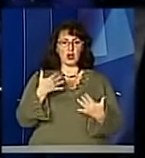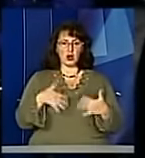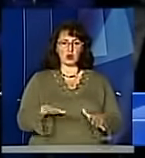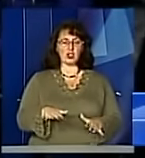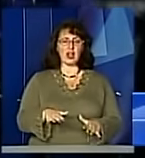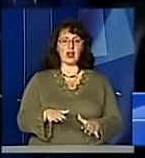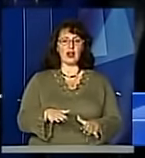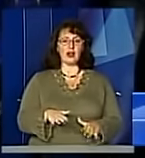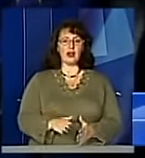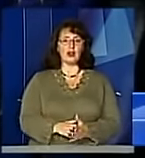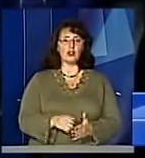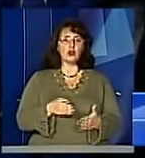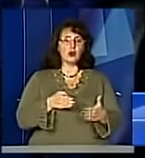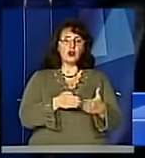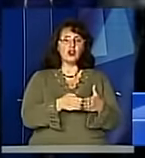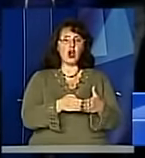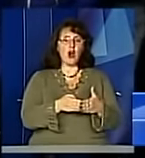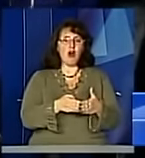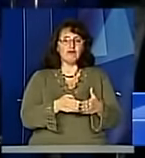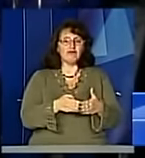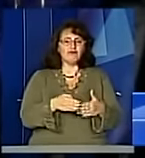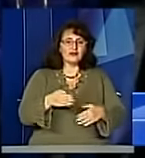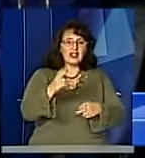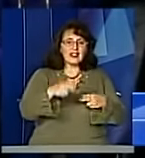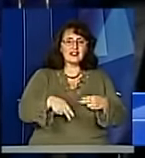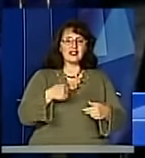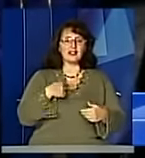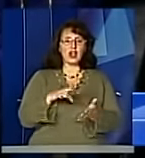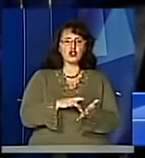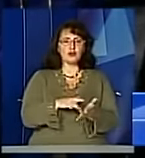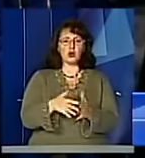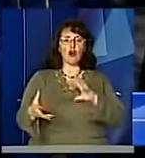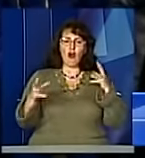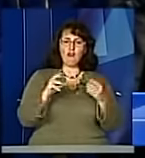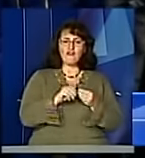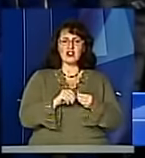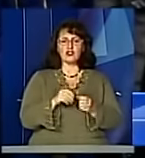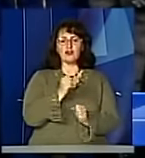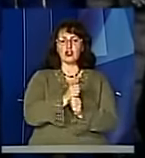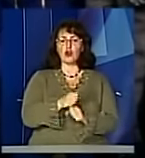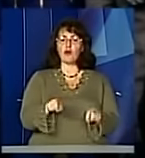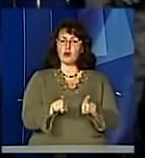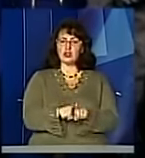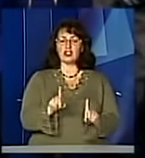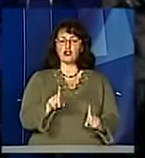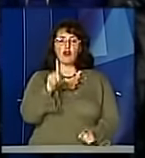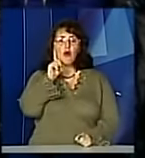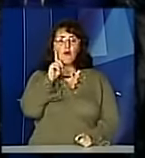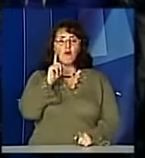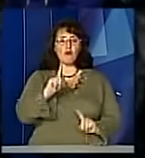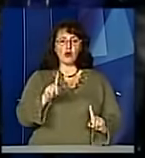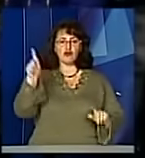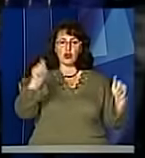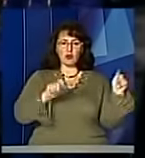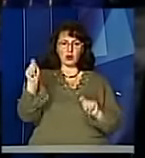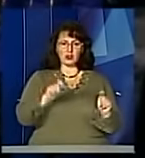екватору нашої подорожі, то ми можемо робити висновки. Висновки навіть цієї молоді, яка приїхала,